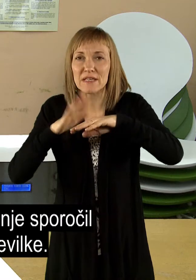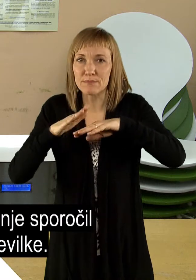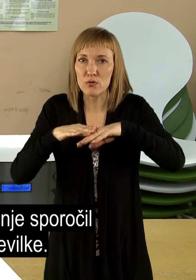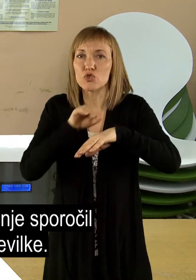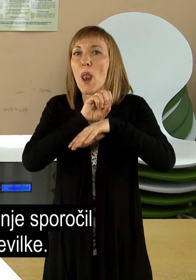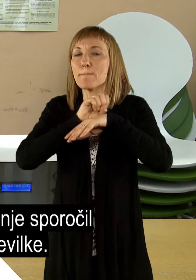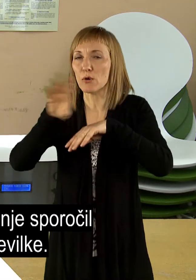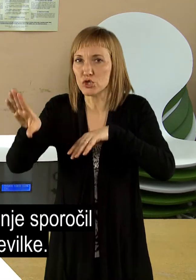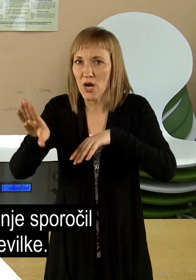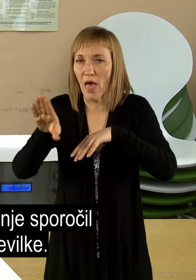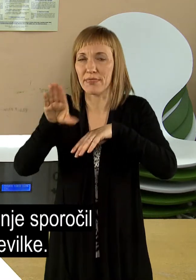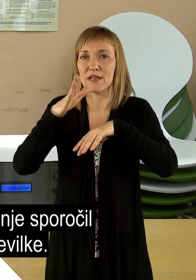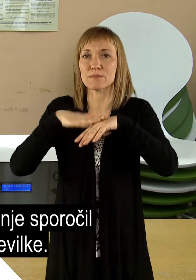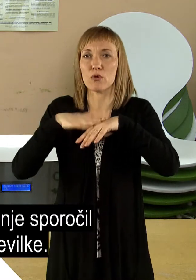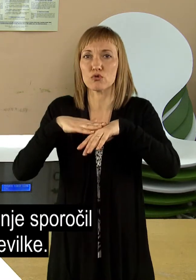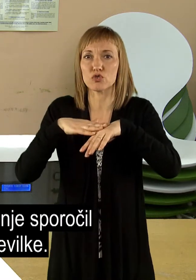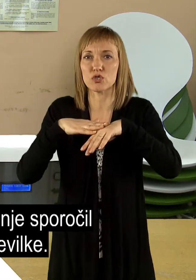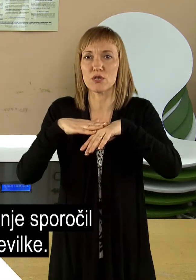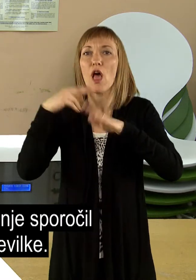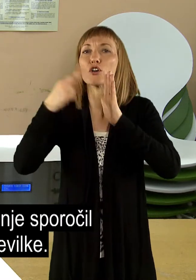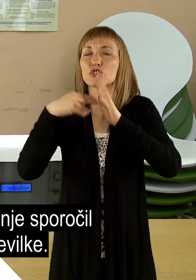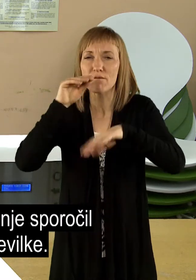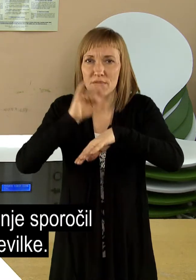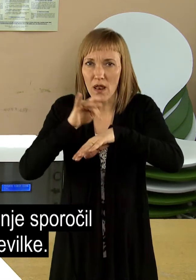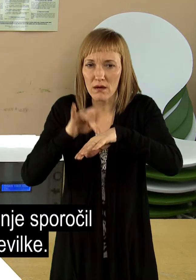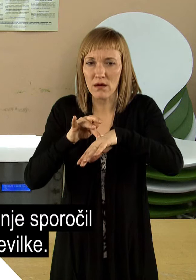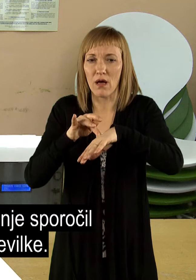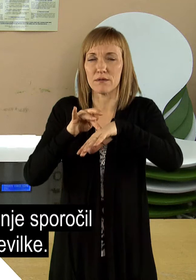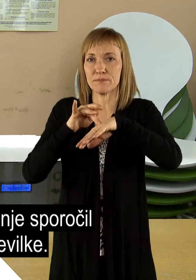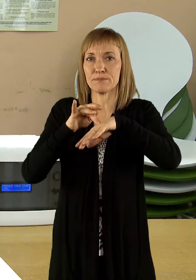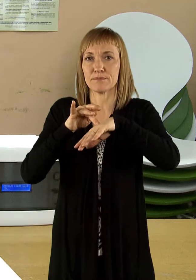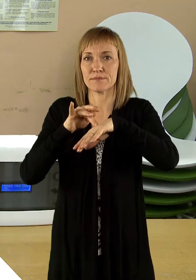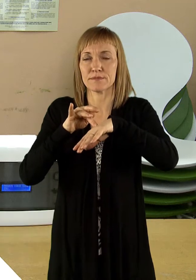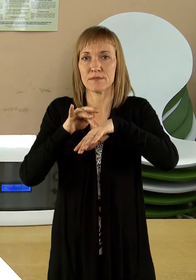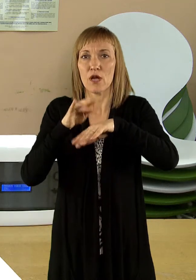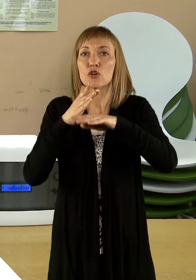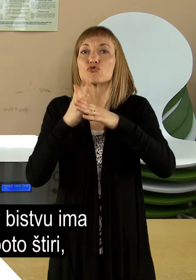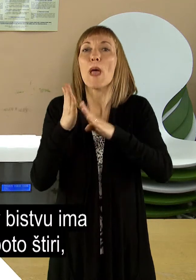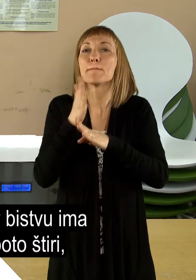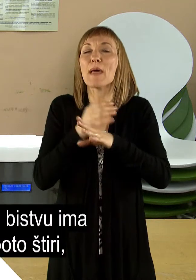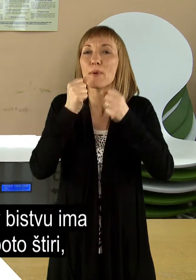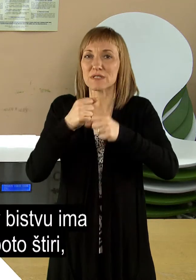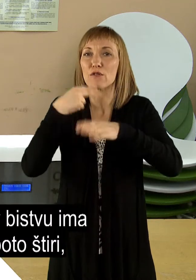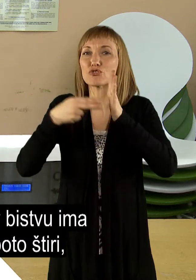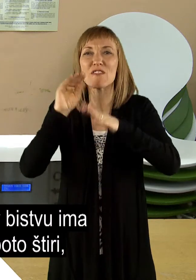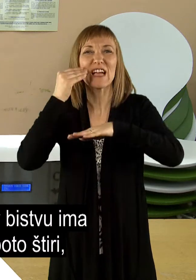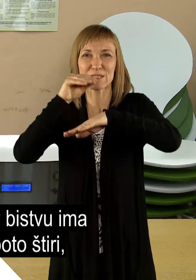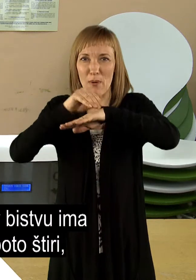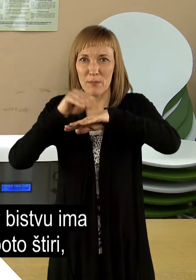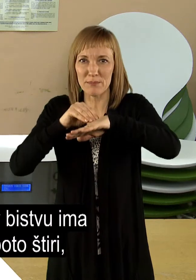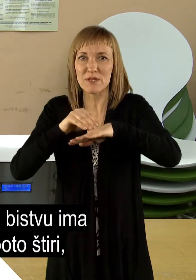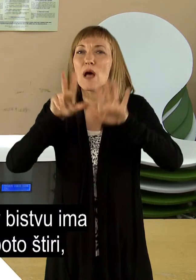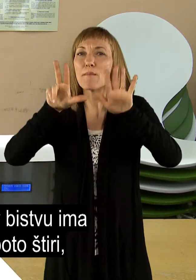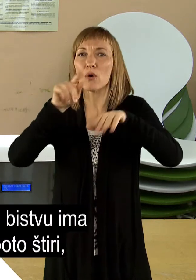branje sporočil, pošiljanje sporočil na prednastavljene številke. Tukaj je osem gombo in v bistvu